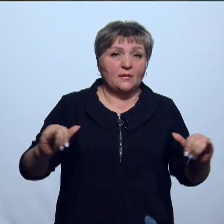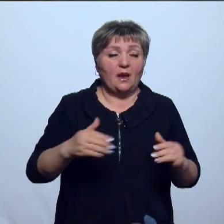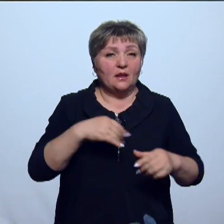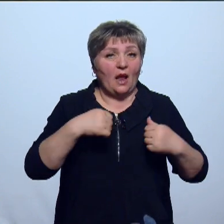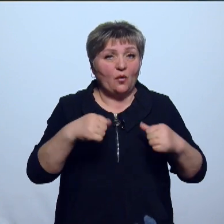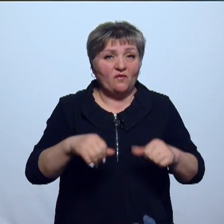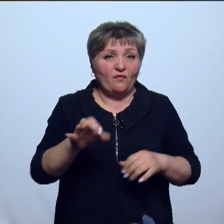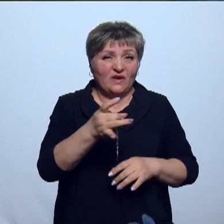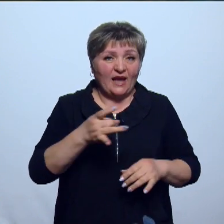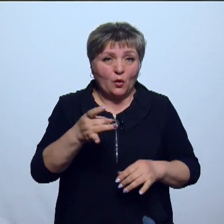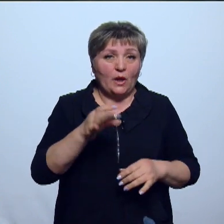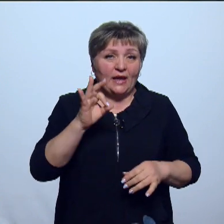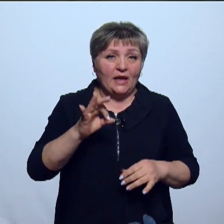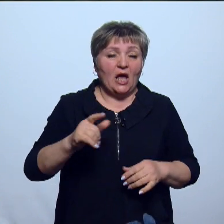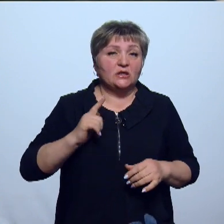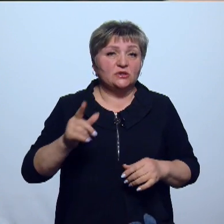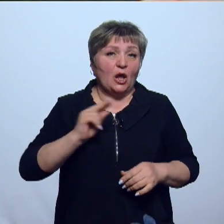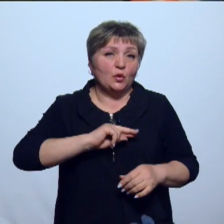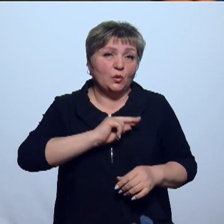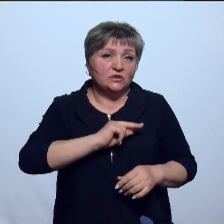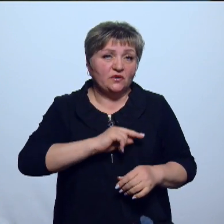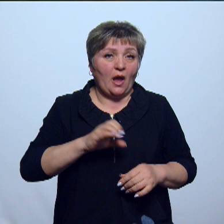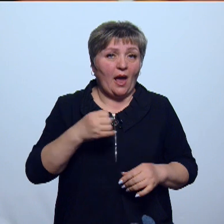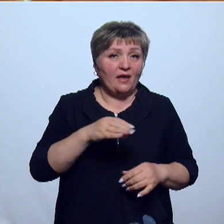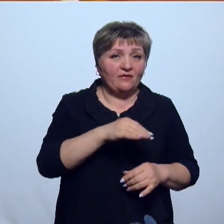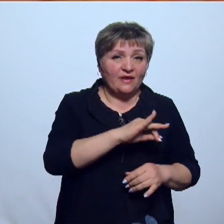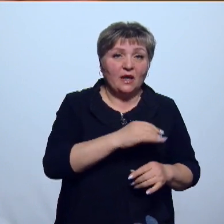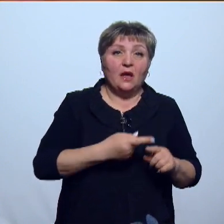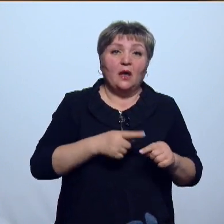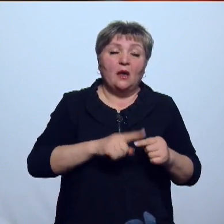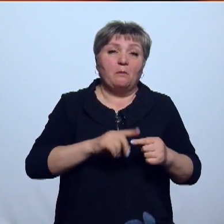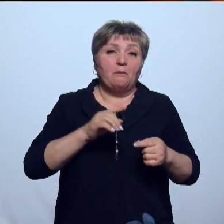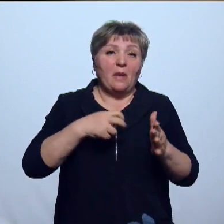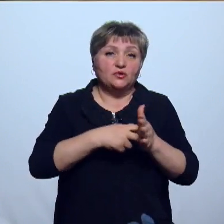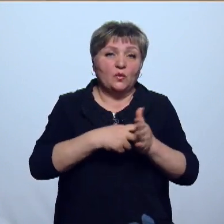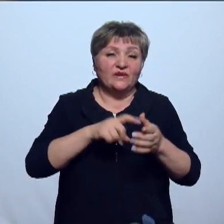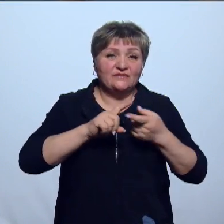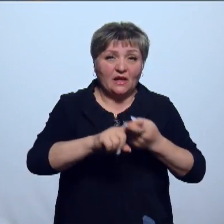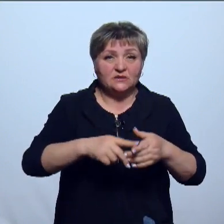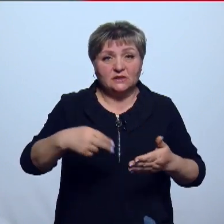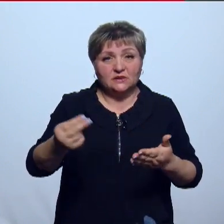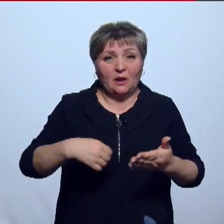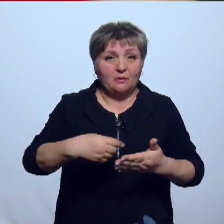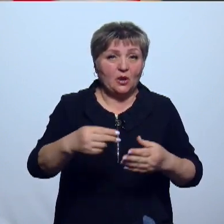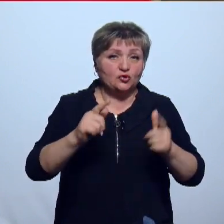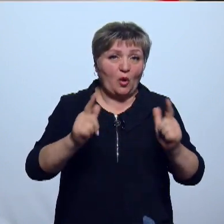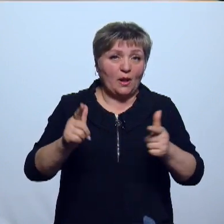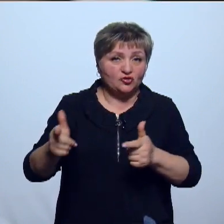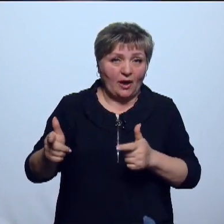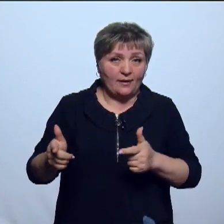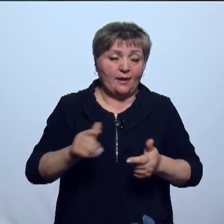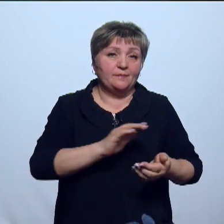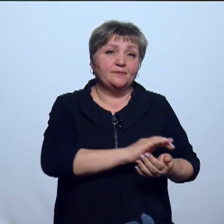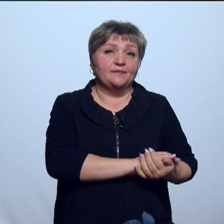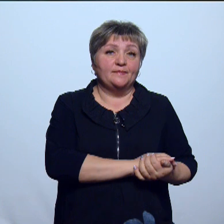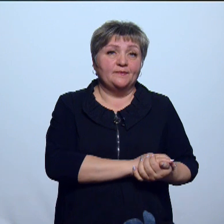торговлю в регионе, а также о сотрудничестве в сфере IT и совершенствовании почтовой связи закрепили подписанием соглашения. Альбина